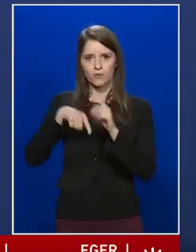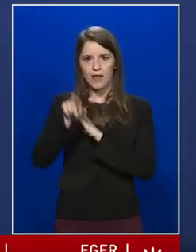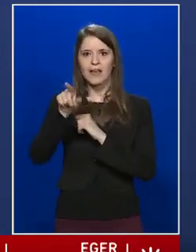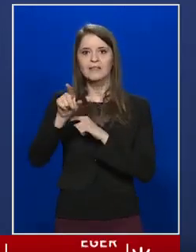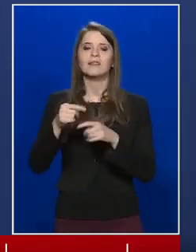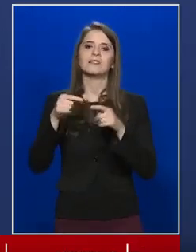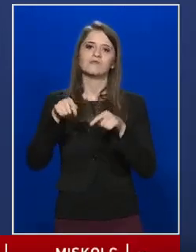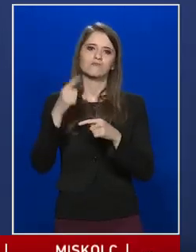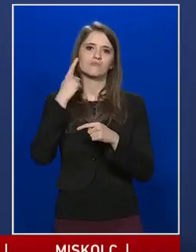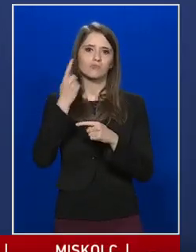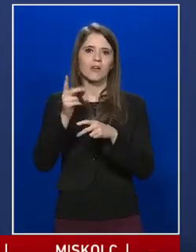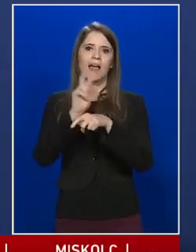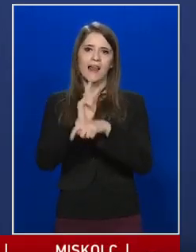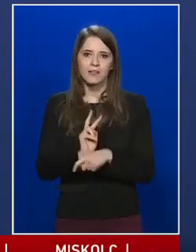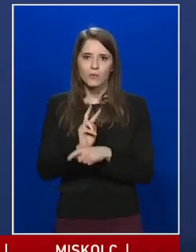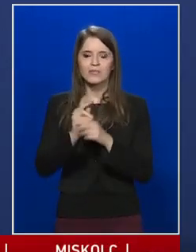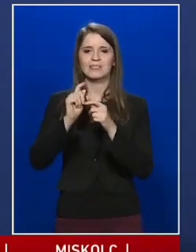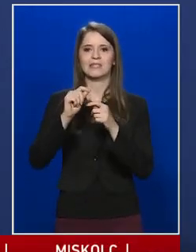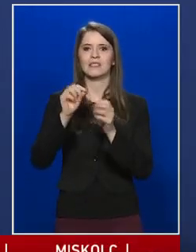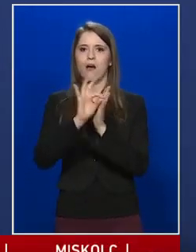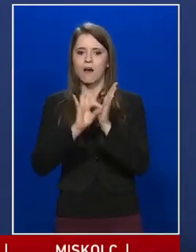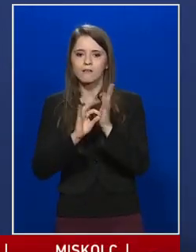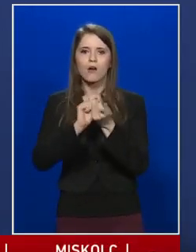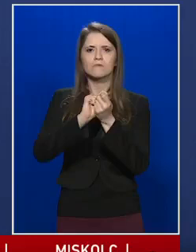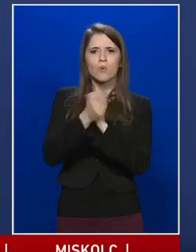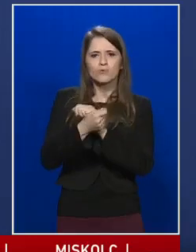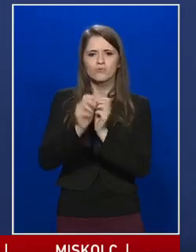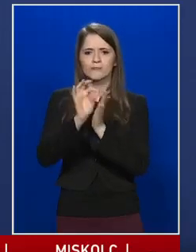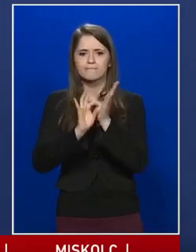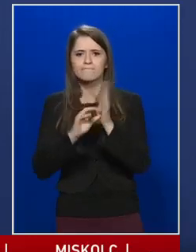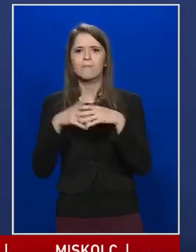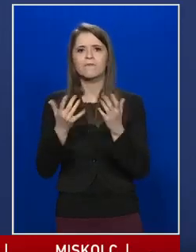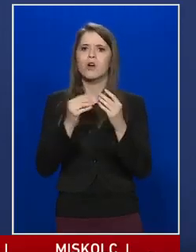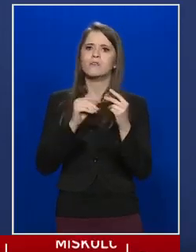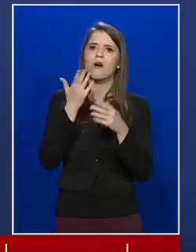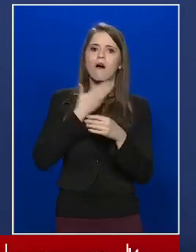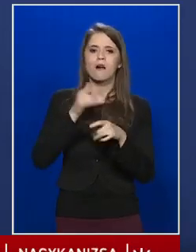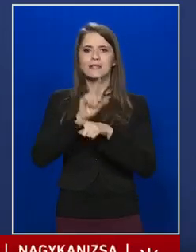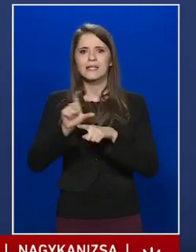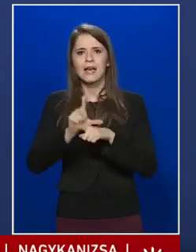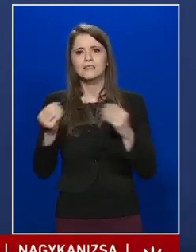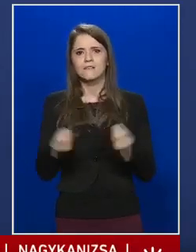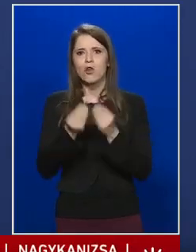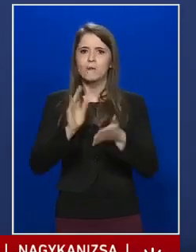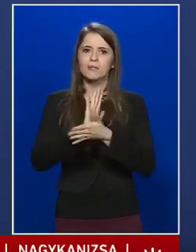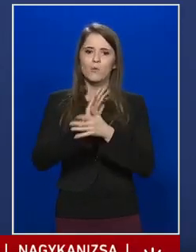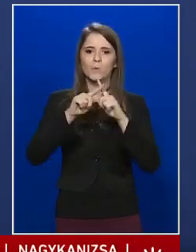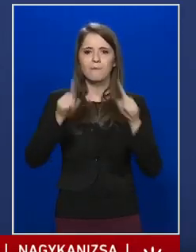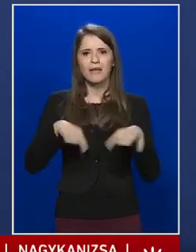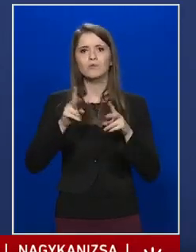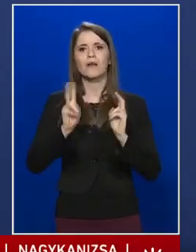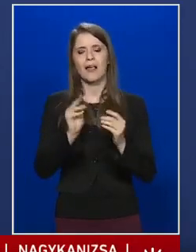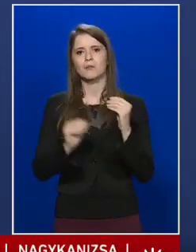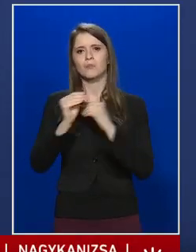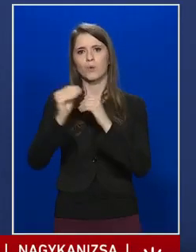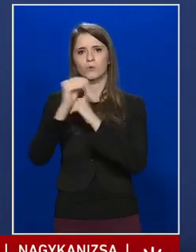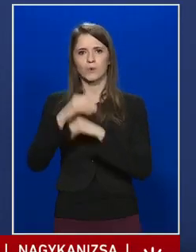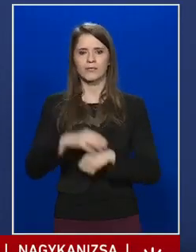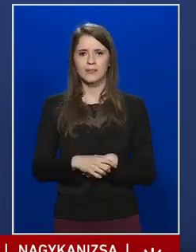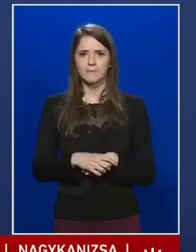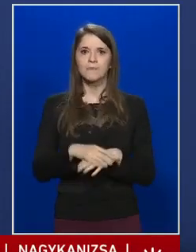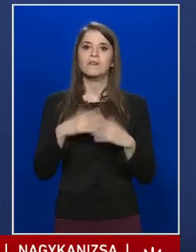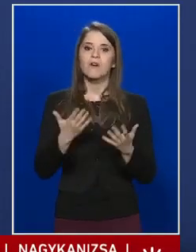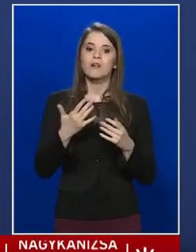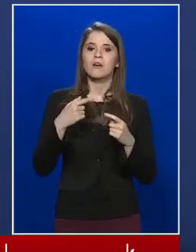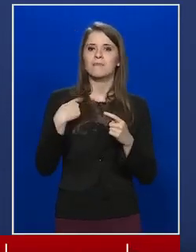módosíthatják adataikat, pótolhatják a még hiányzó dokumentumokat, illetve egyszer akár az eredeti